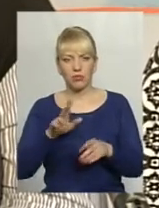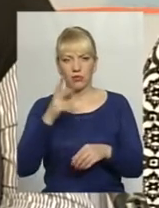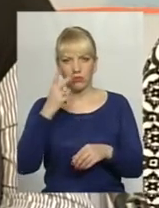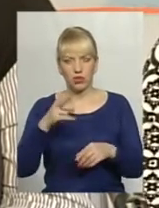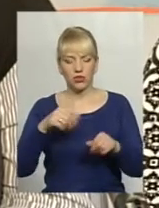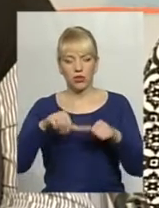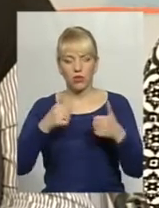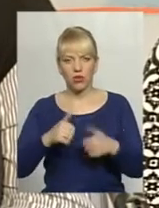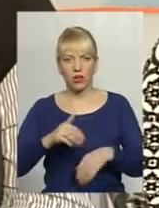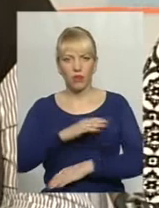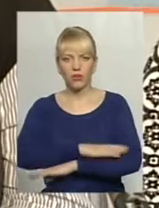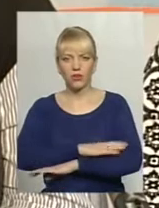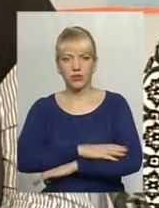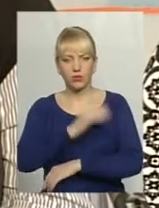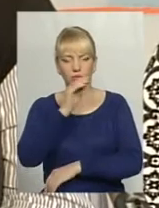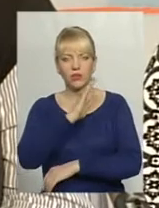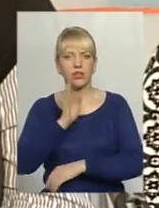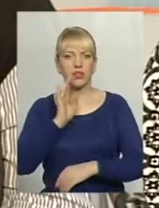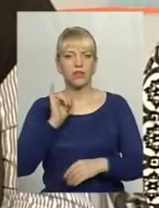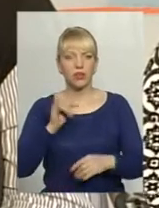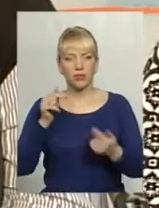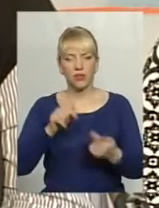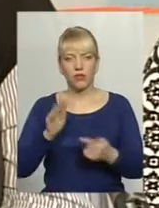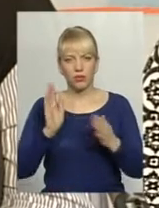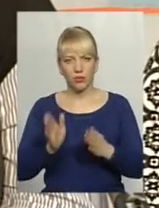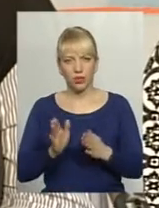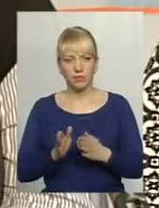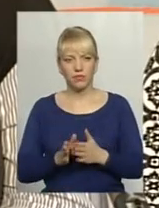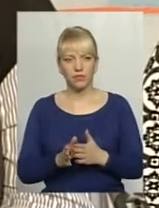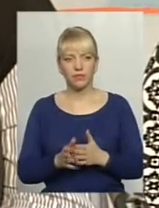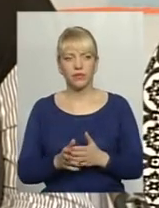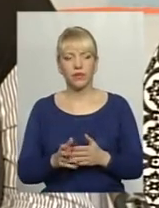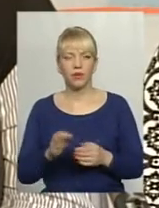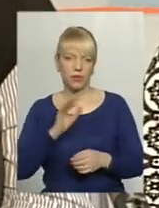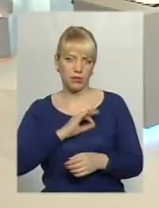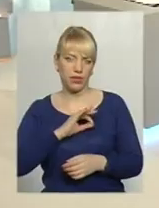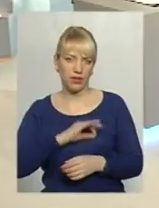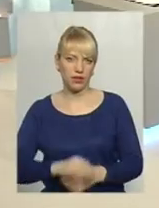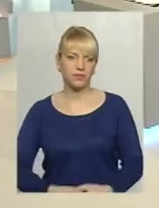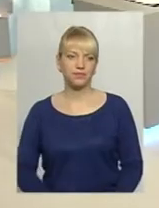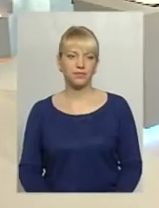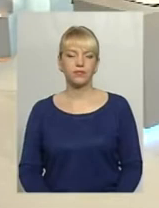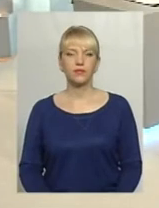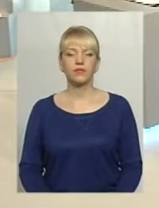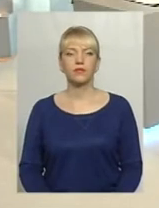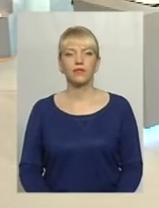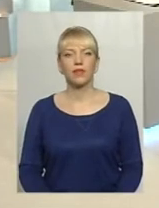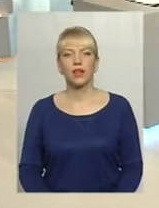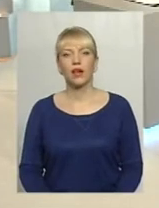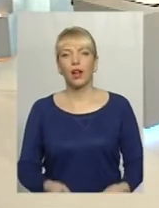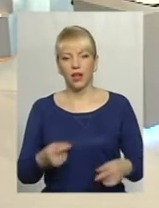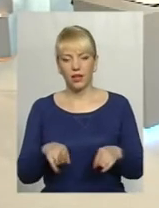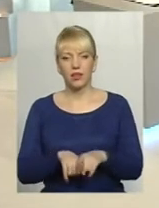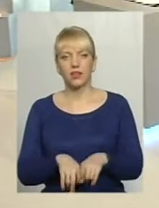модель поведінки батьків, і, відповідно, буде її приміняти, застосовувати. Але такі випадки